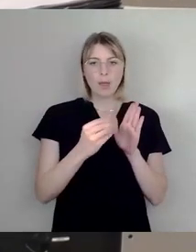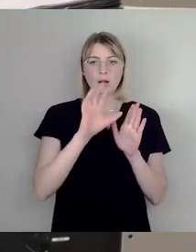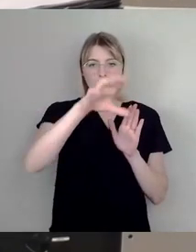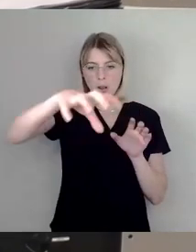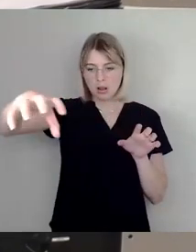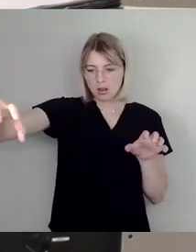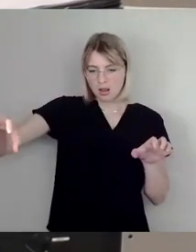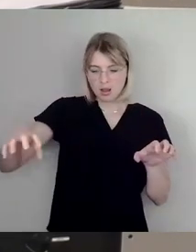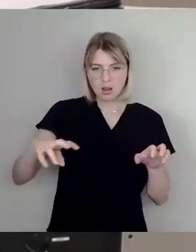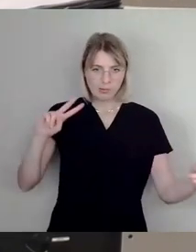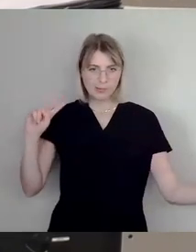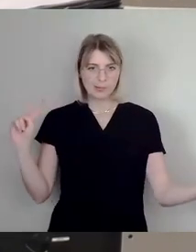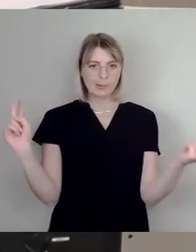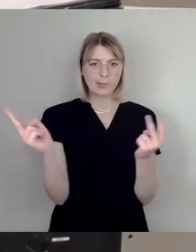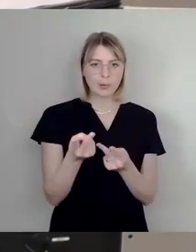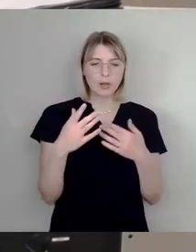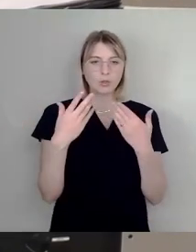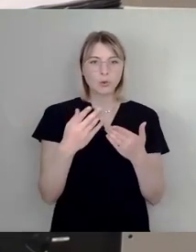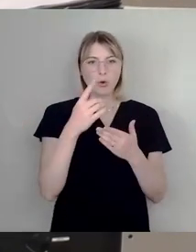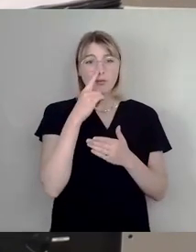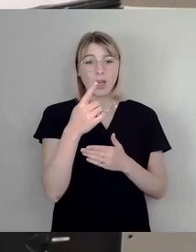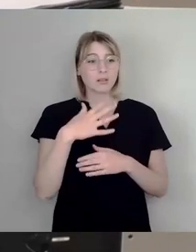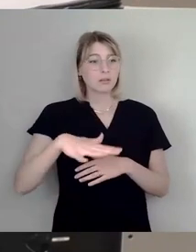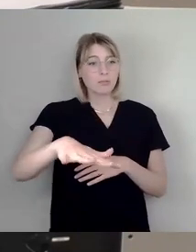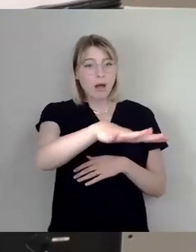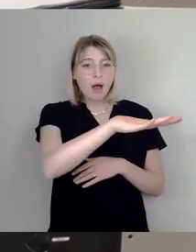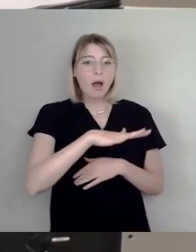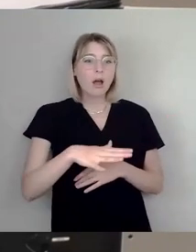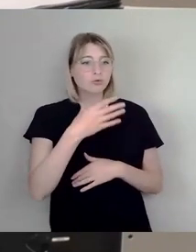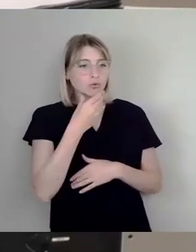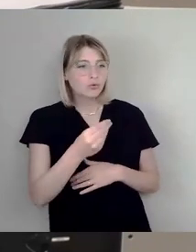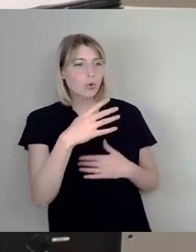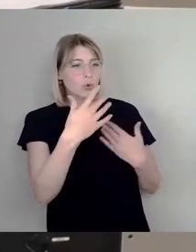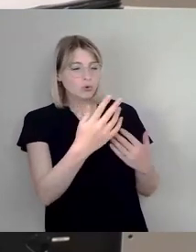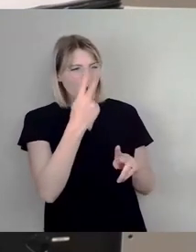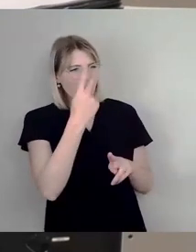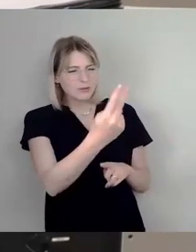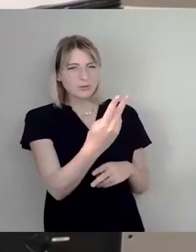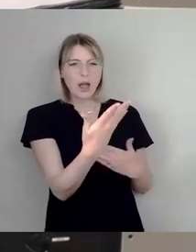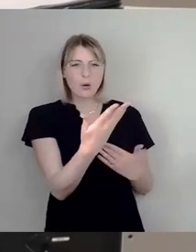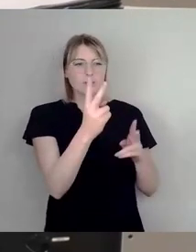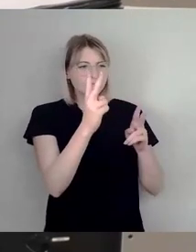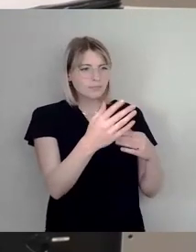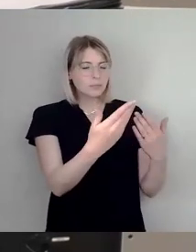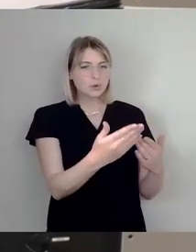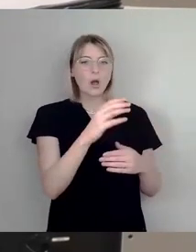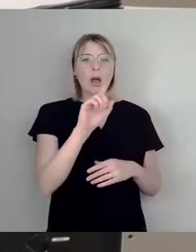Wenn man sich schöne Park- und Gartenanlagen und Wegführungen anguckt, dann gibt es durchaus auch im CAD-System